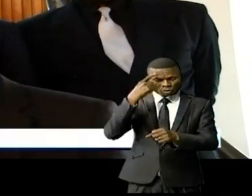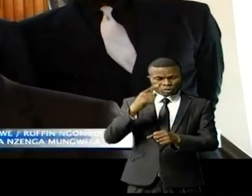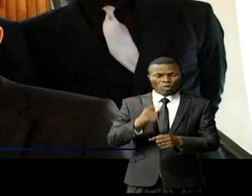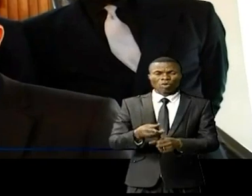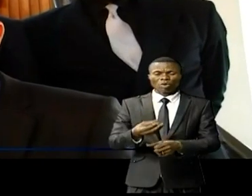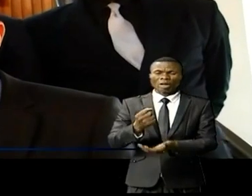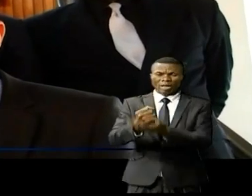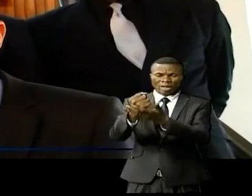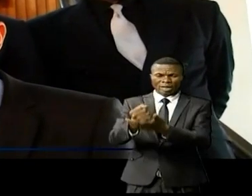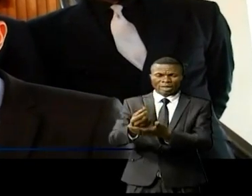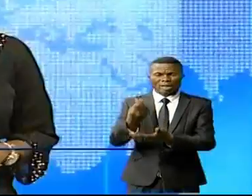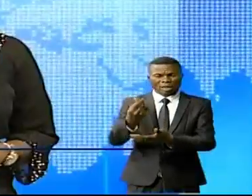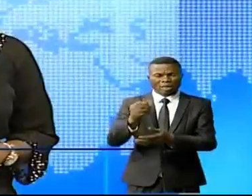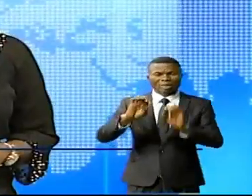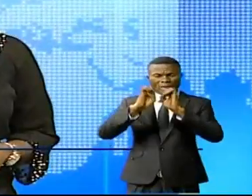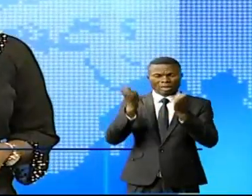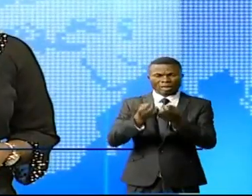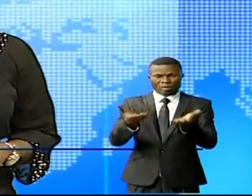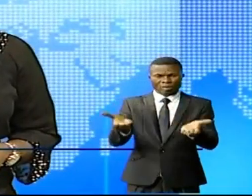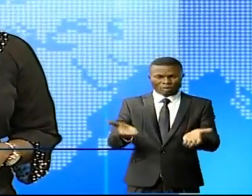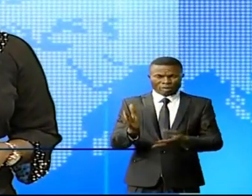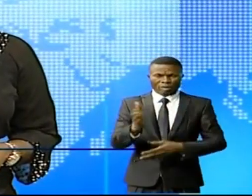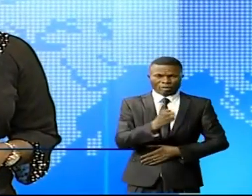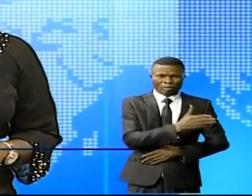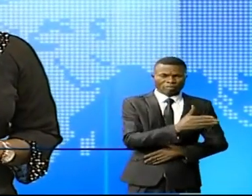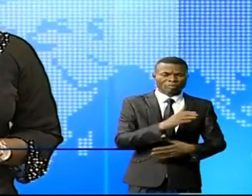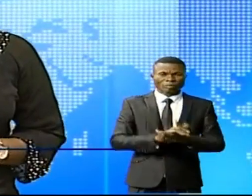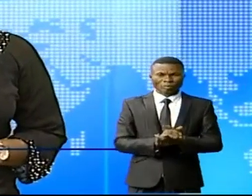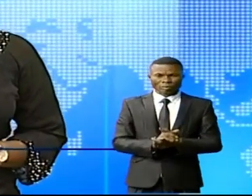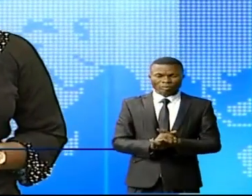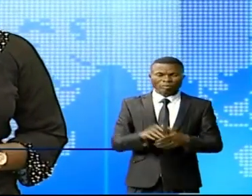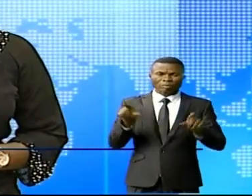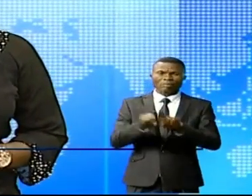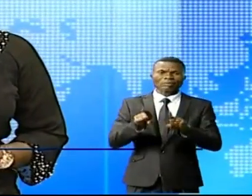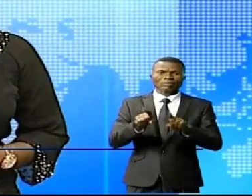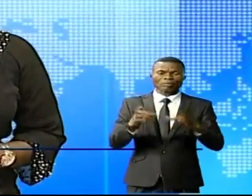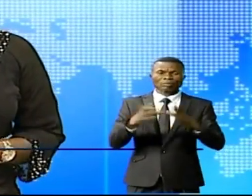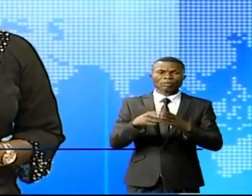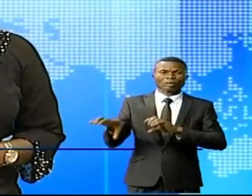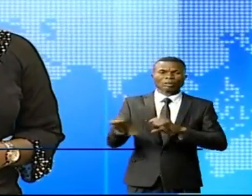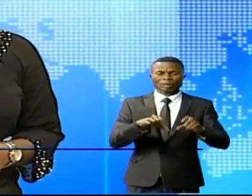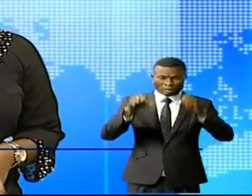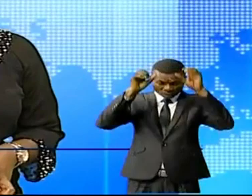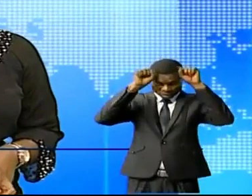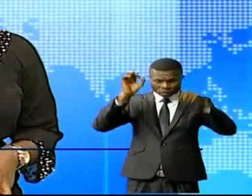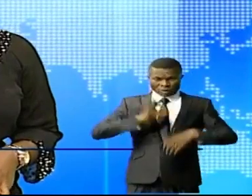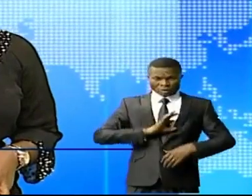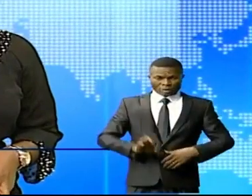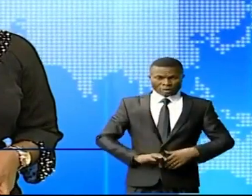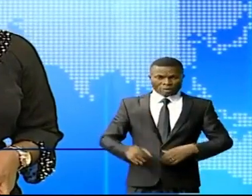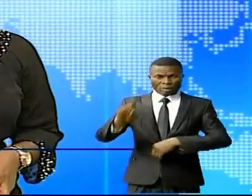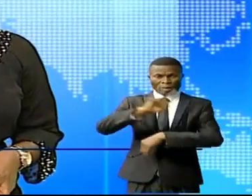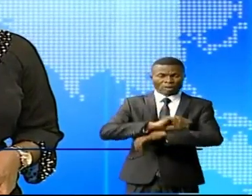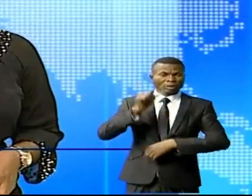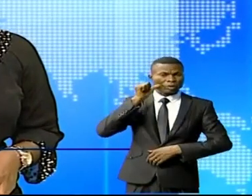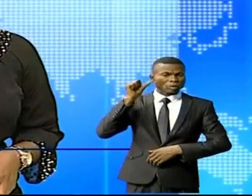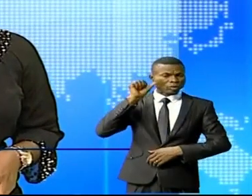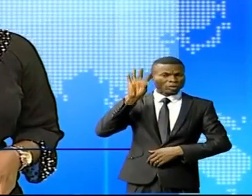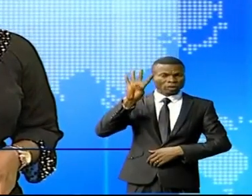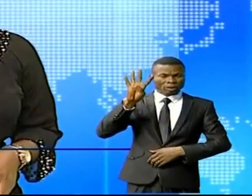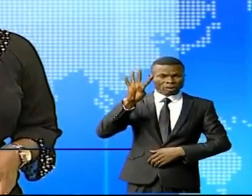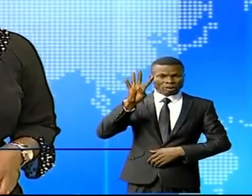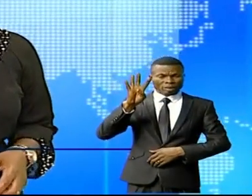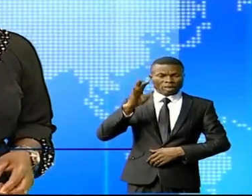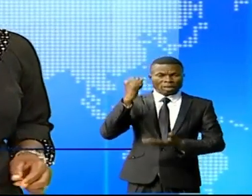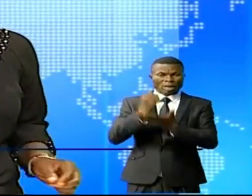financement pour ces entreprises. Toujours en rapport avec les activités du chef de l'État dans la journée d'hier, les nouveaux